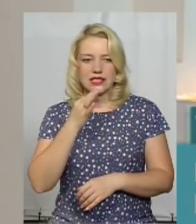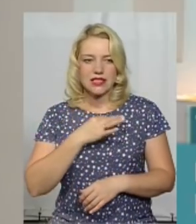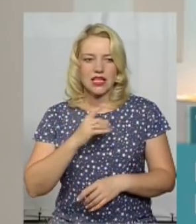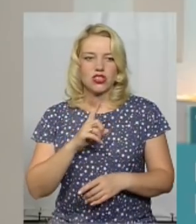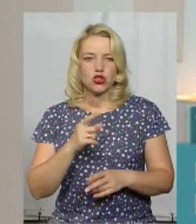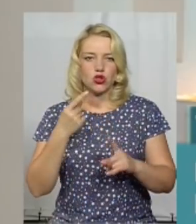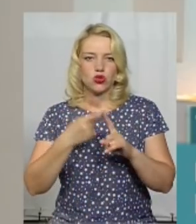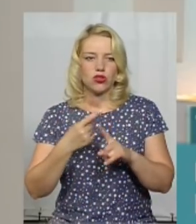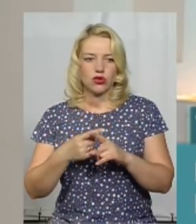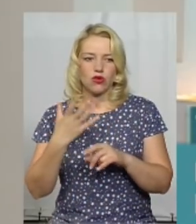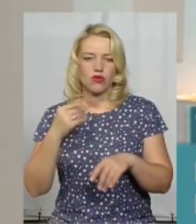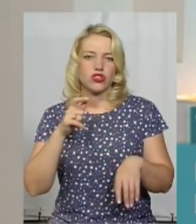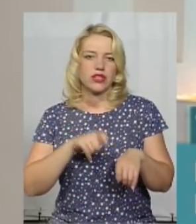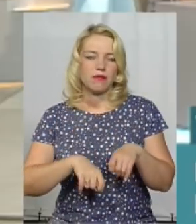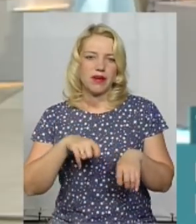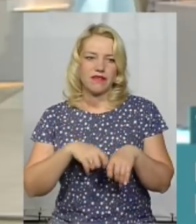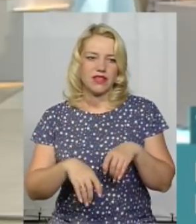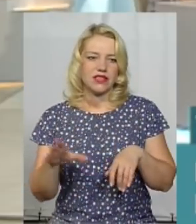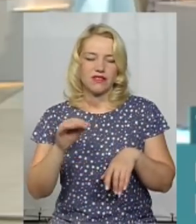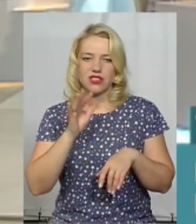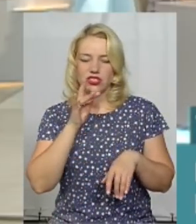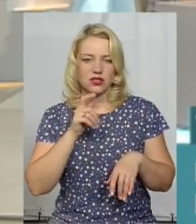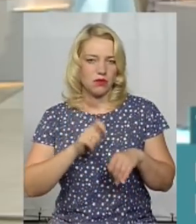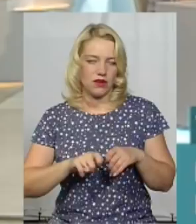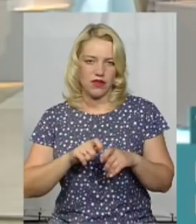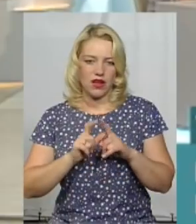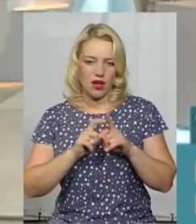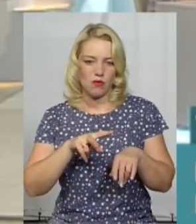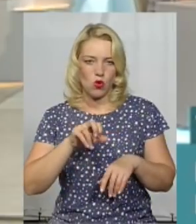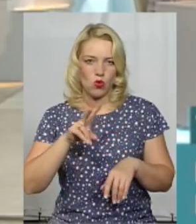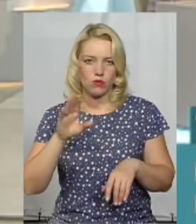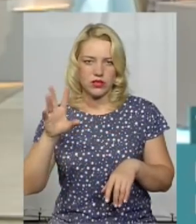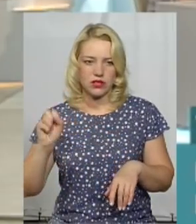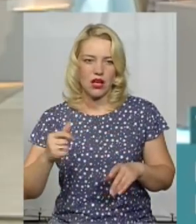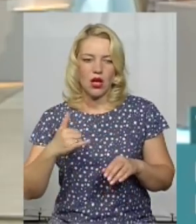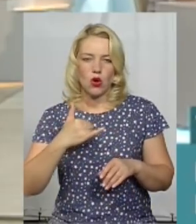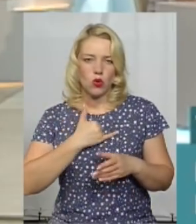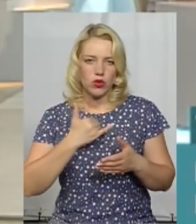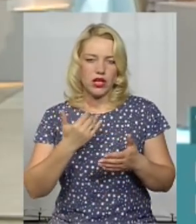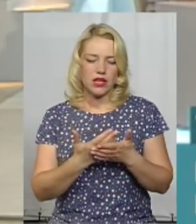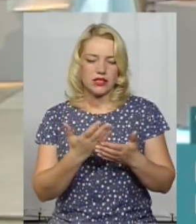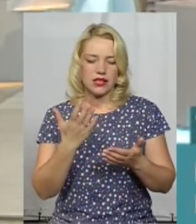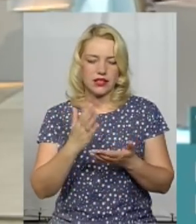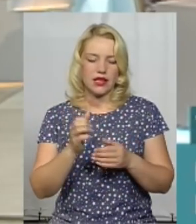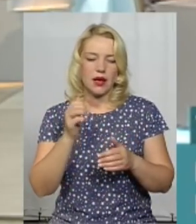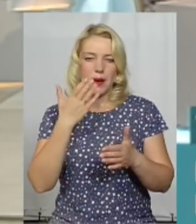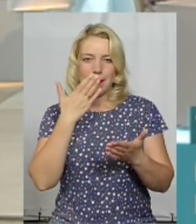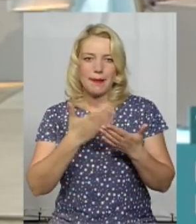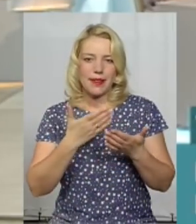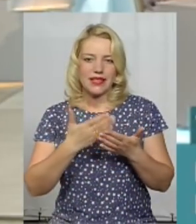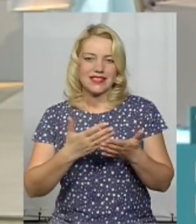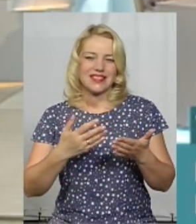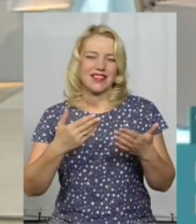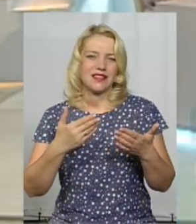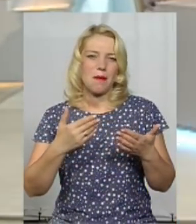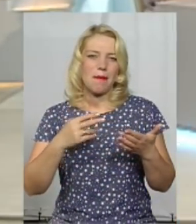перевірите. Ми весь час перевіряємо. У нас на рік затверджений приблизний план перевірки. Але стоїть